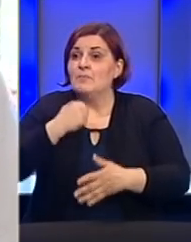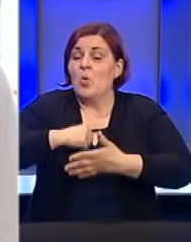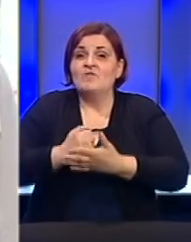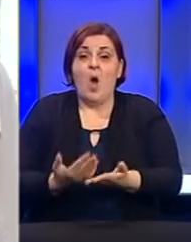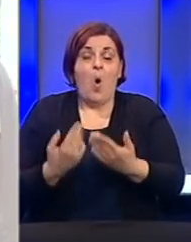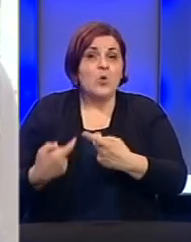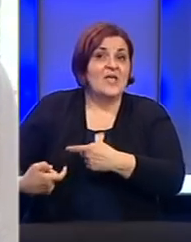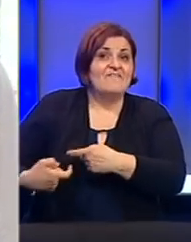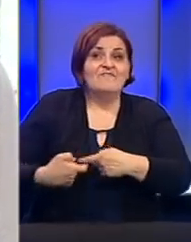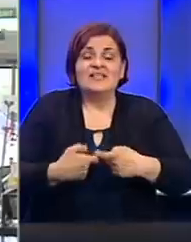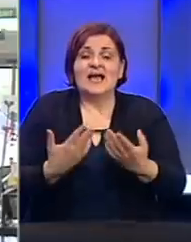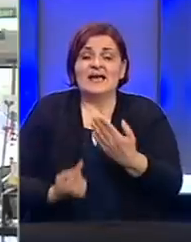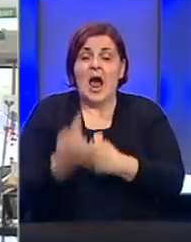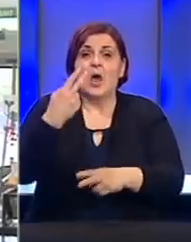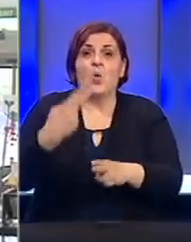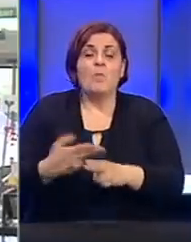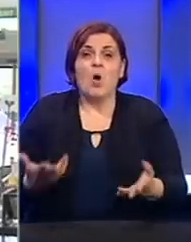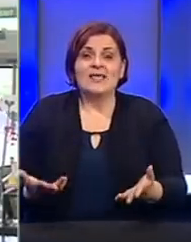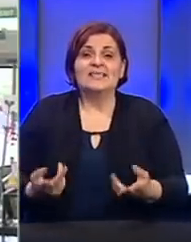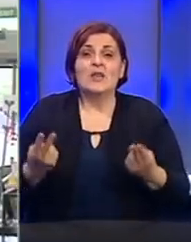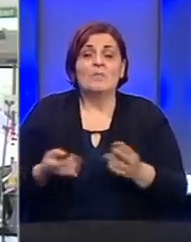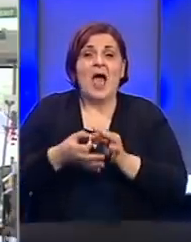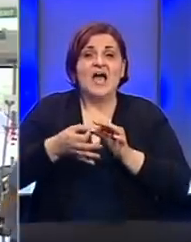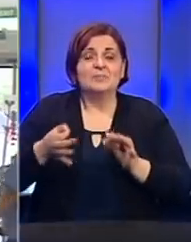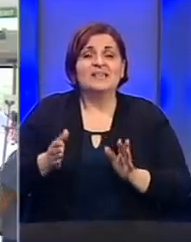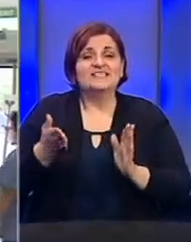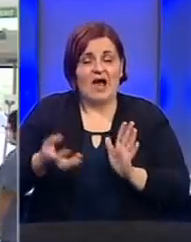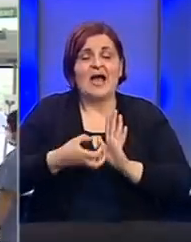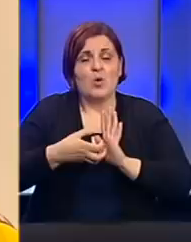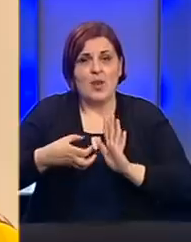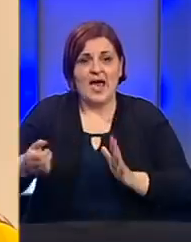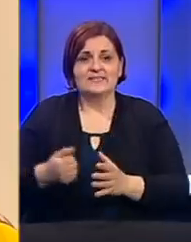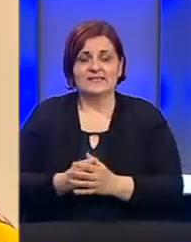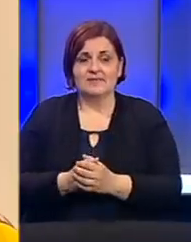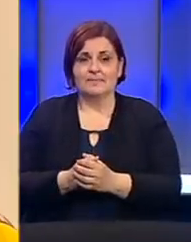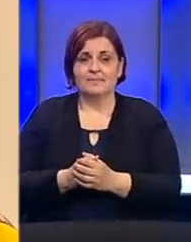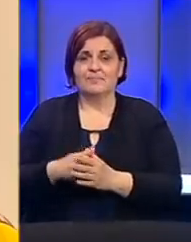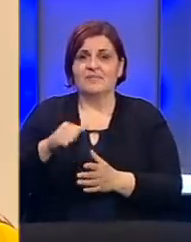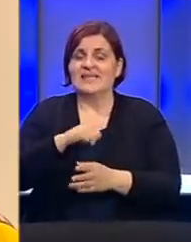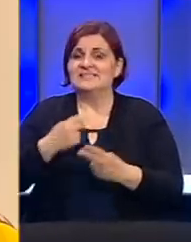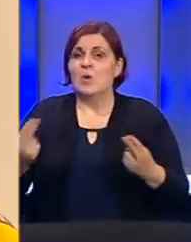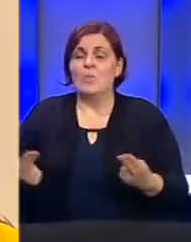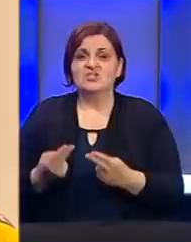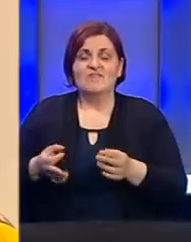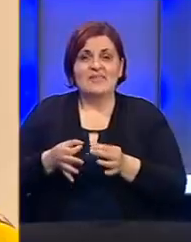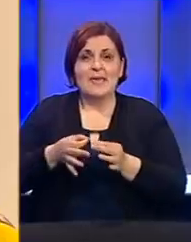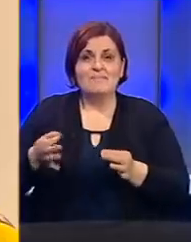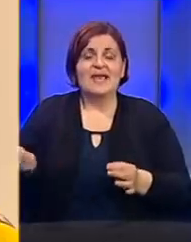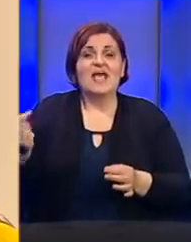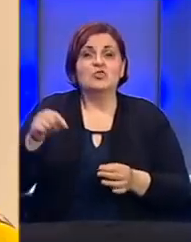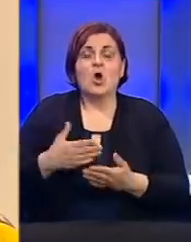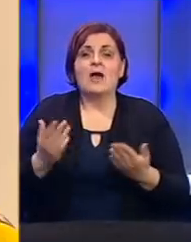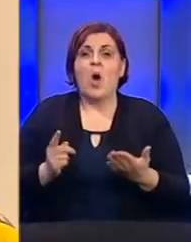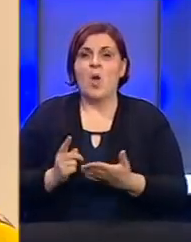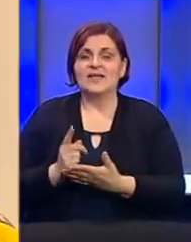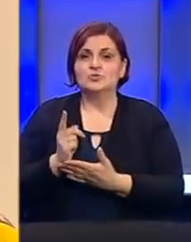utvrditi veze sa već pozitivnim osobama, na ublažavanje mjera se svakako nastavlja. Samo ublažavanje mjera dolazi kao